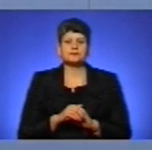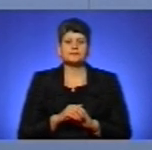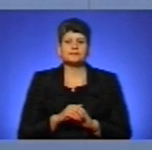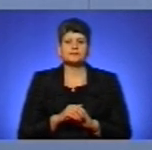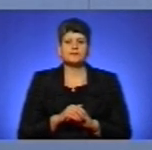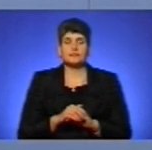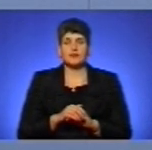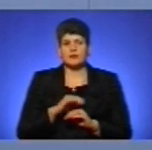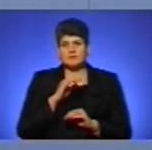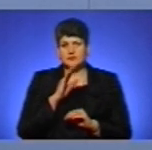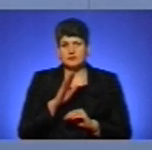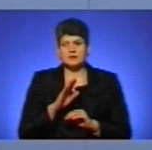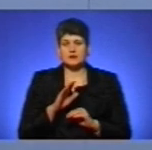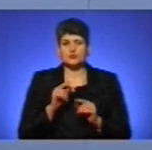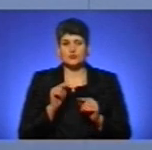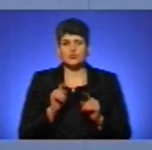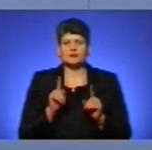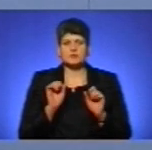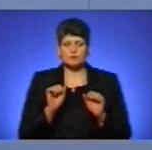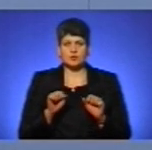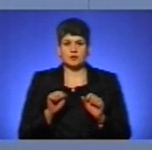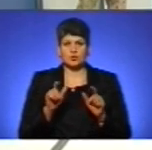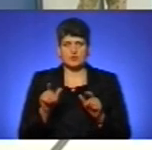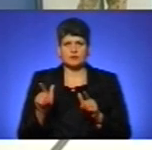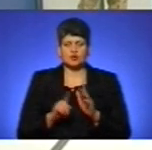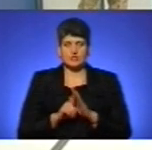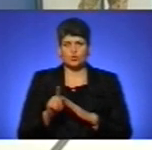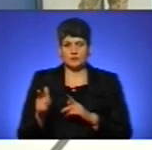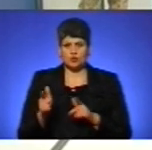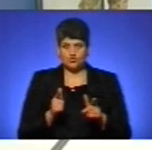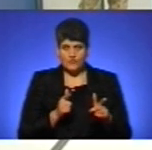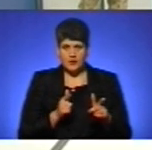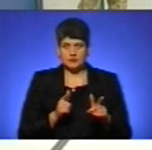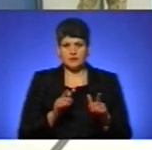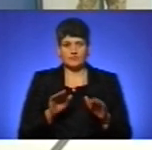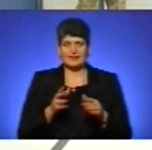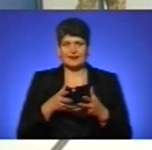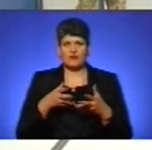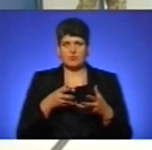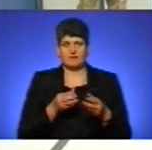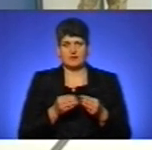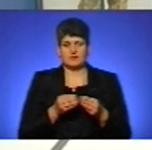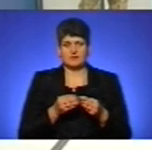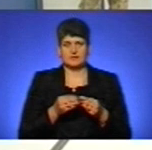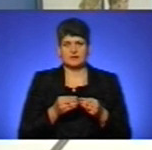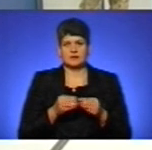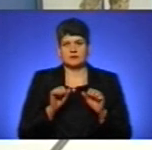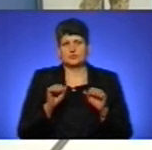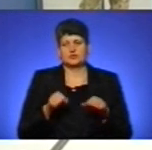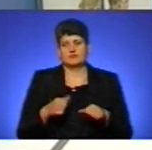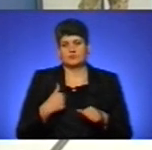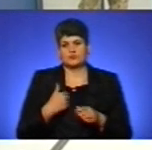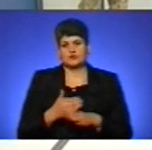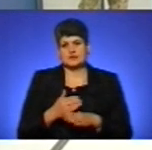достатньо для того, щоб ми цих людей змогли спочатку підготувати, і вони не впливали на боєздатність військової частини.